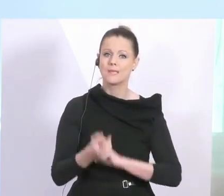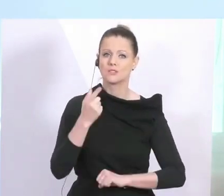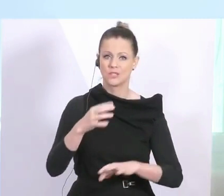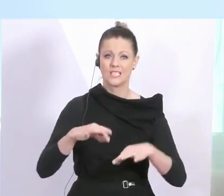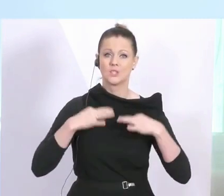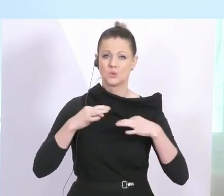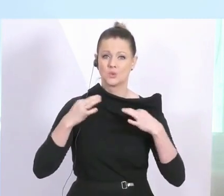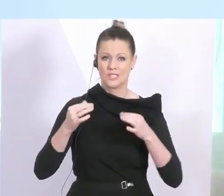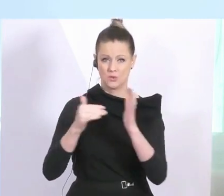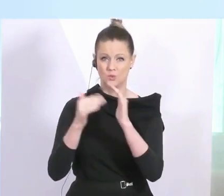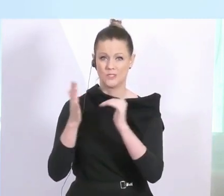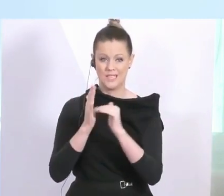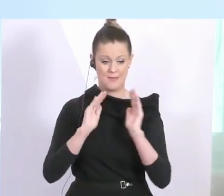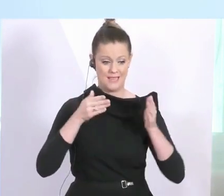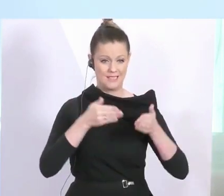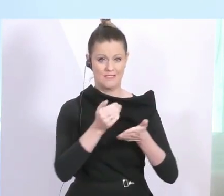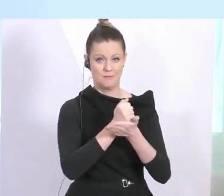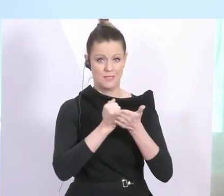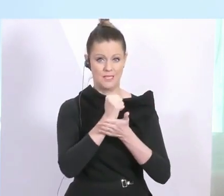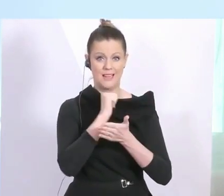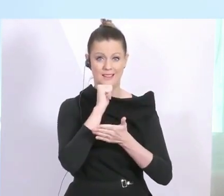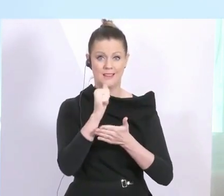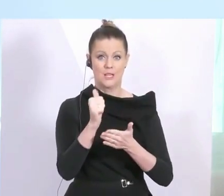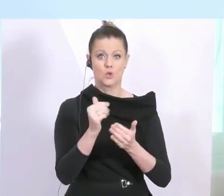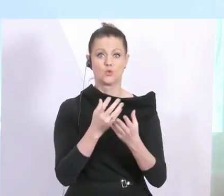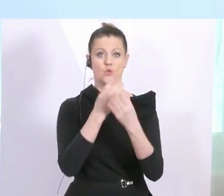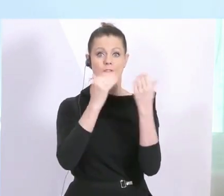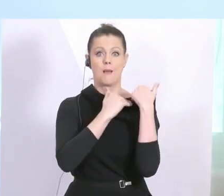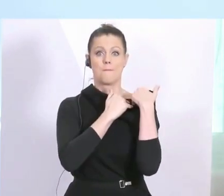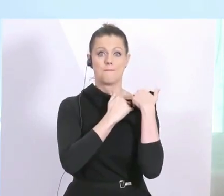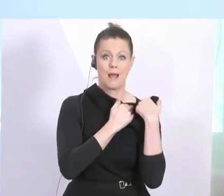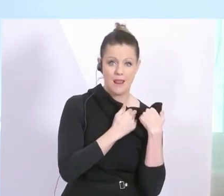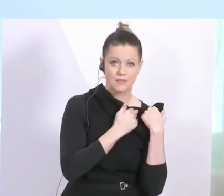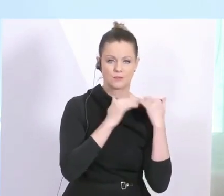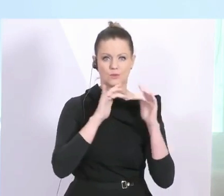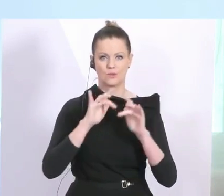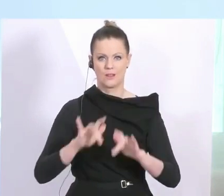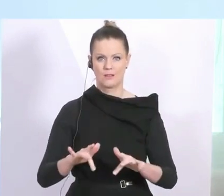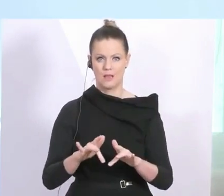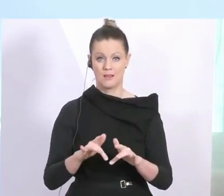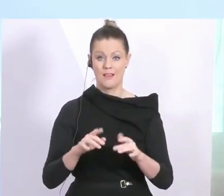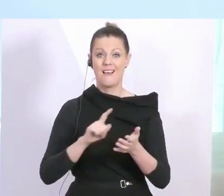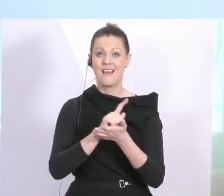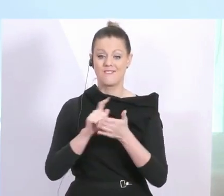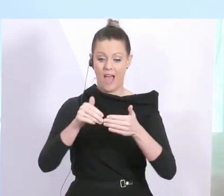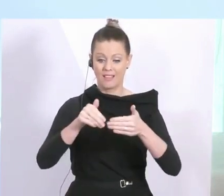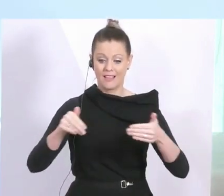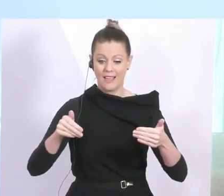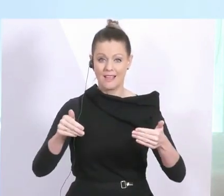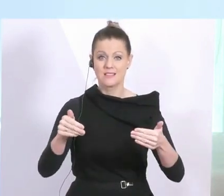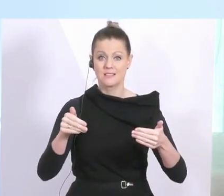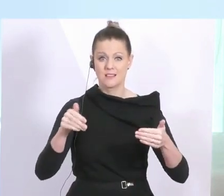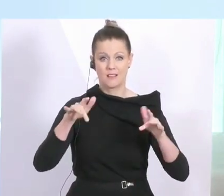intensivmedizinischen, nicht zu sehr überspannt werden. Wir können noch nicht sagen, wann diese Grenze erreicht wird. Aber